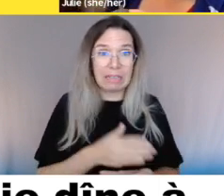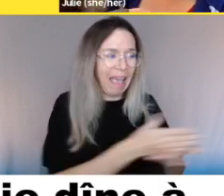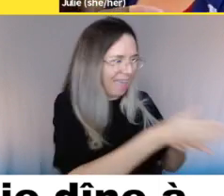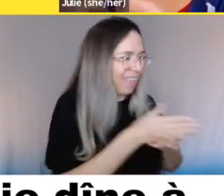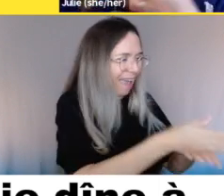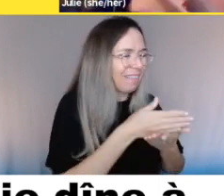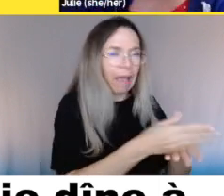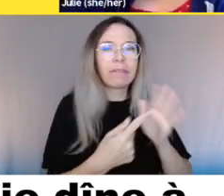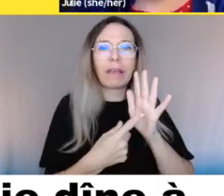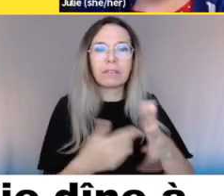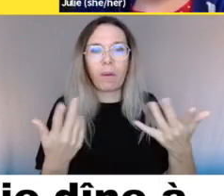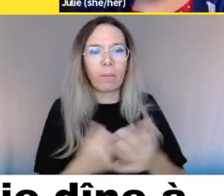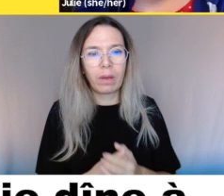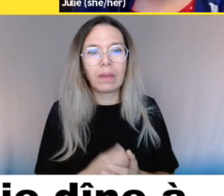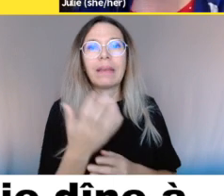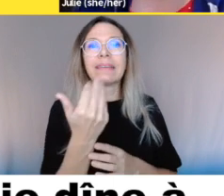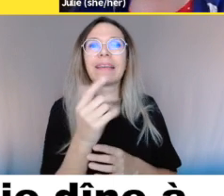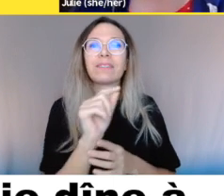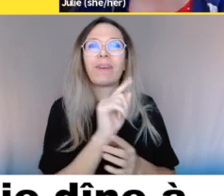vous faire aider